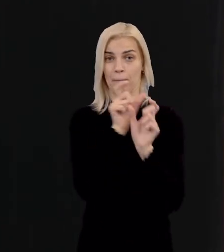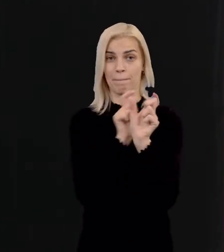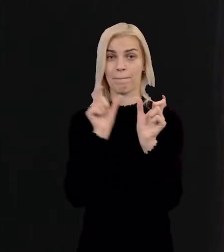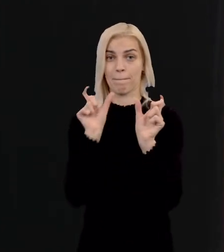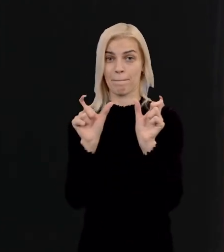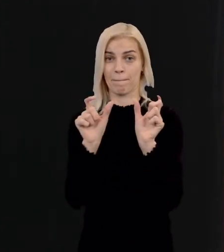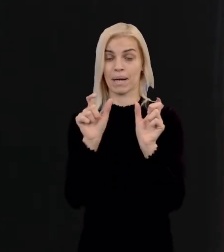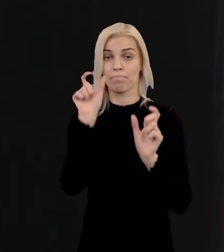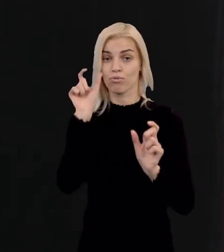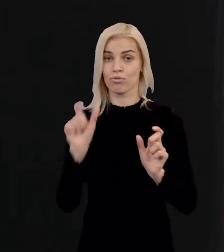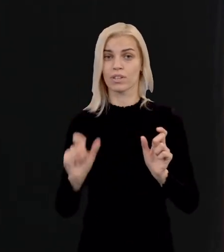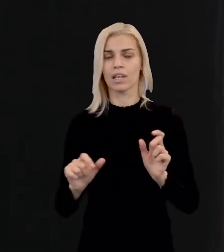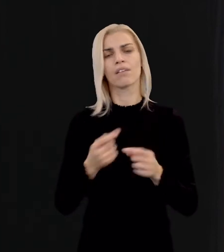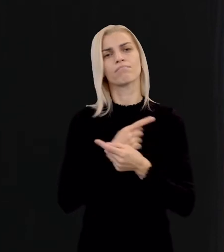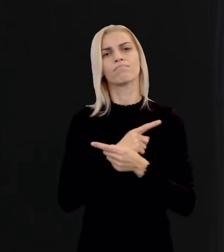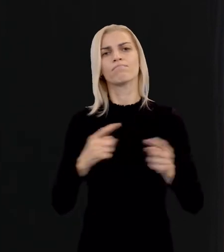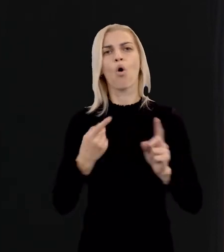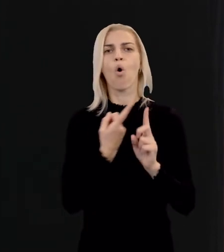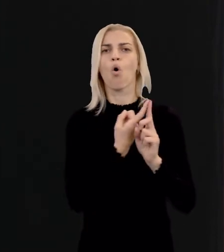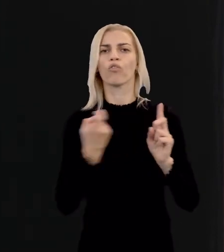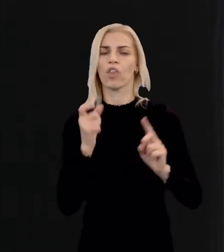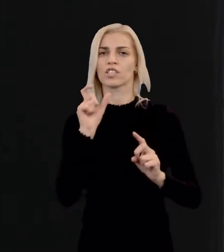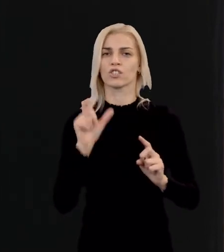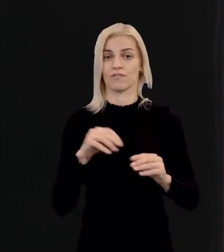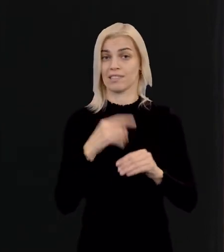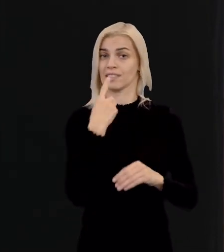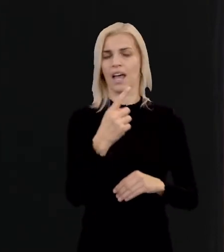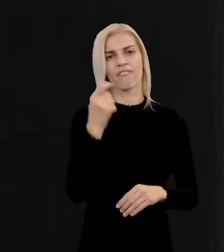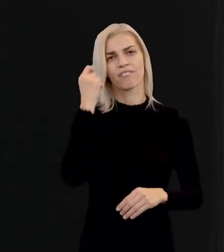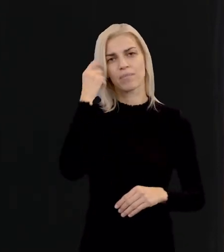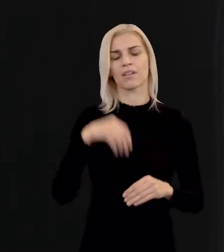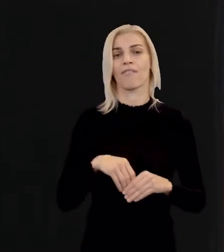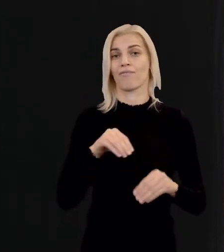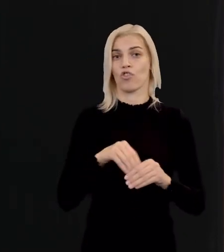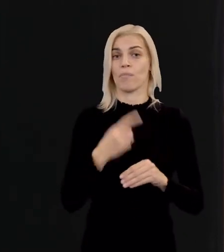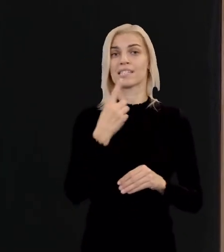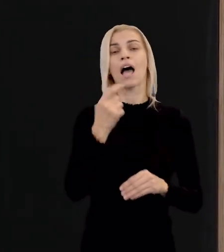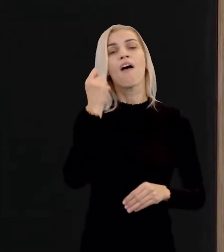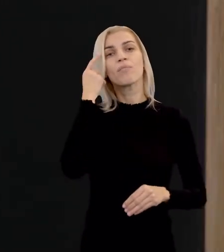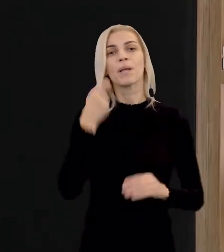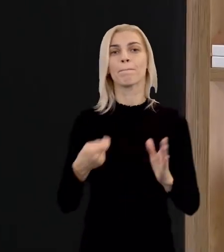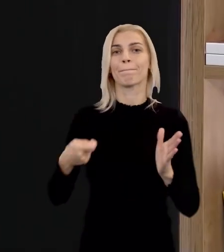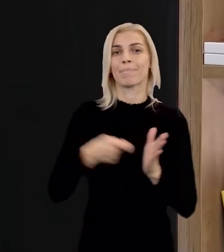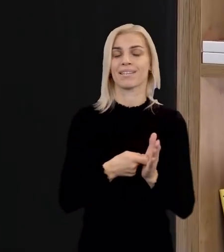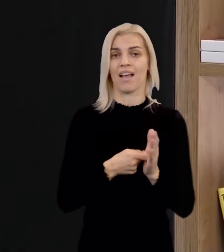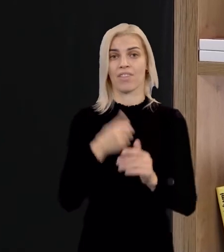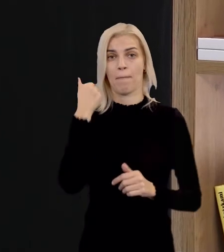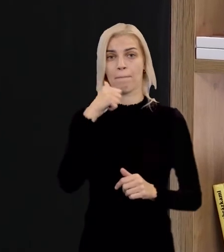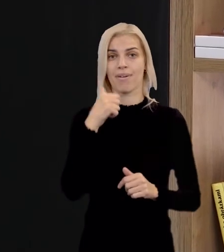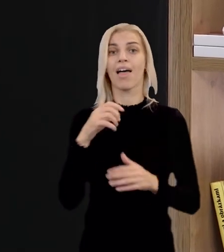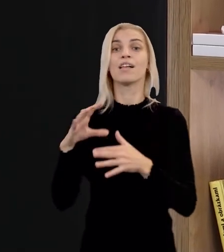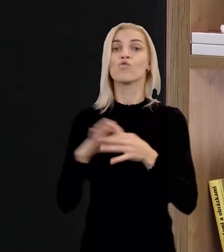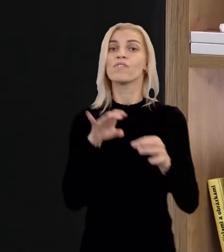rôzne odvodené slova. To znamená, vymyslite si prídavné mená, ku ktorým patria